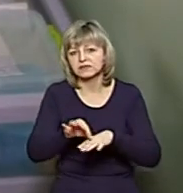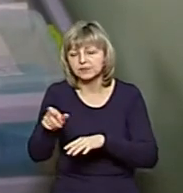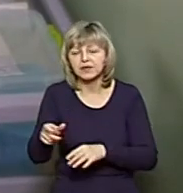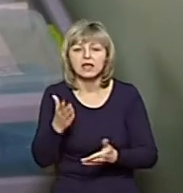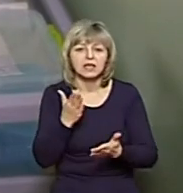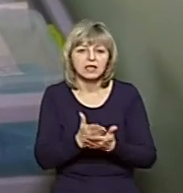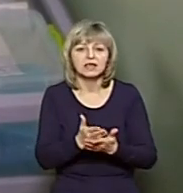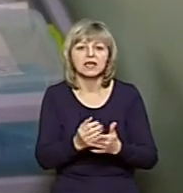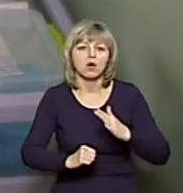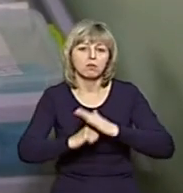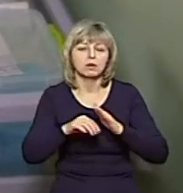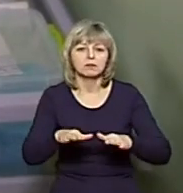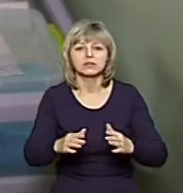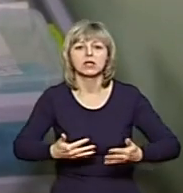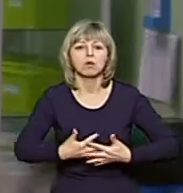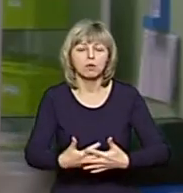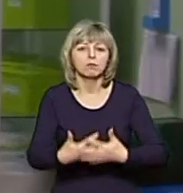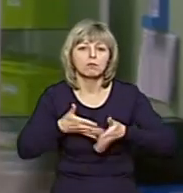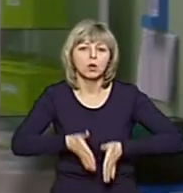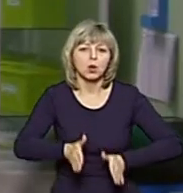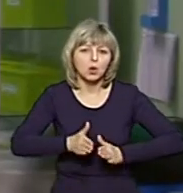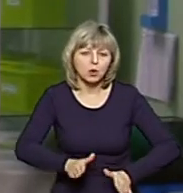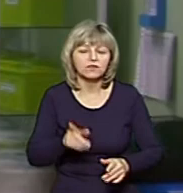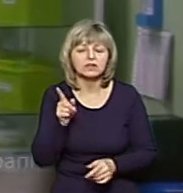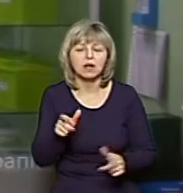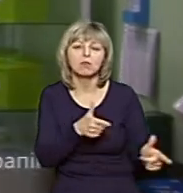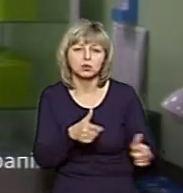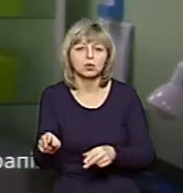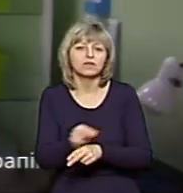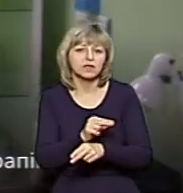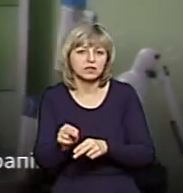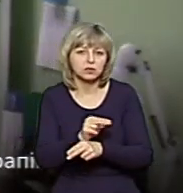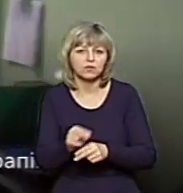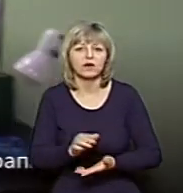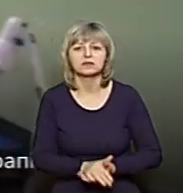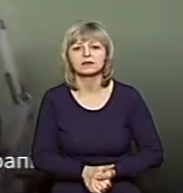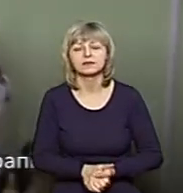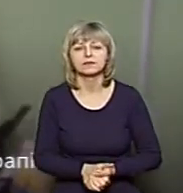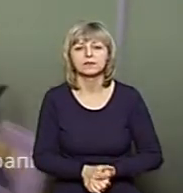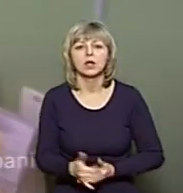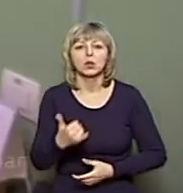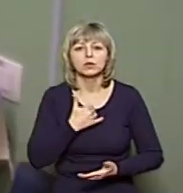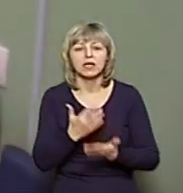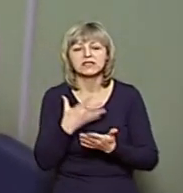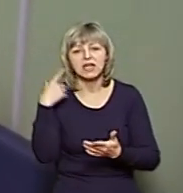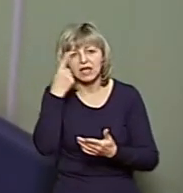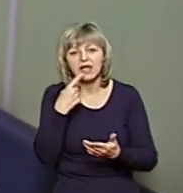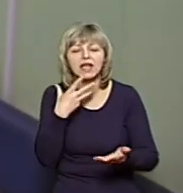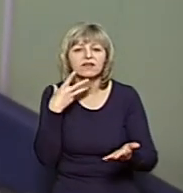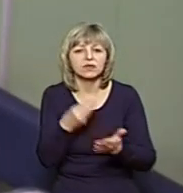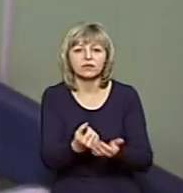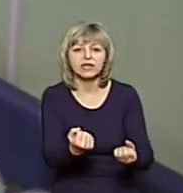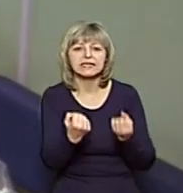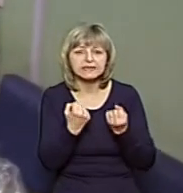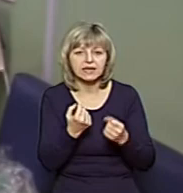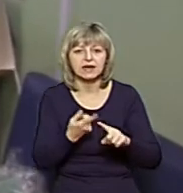є Луцький пологовий. Втім, своїх пацієнтів теж готові лікувати. У нас є індивідуальний захід. В першу чергу це має бути